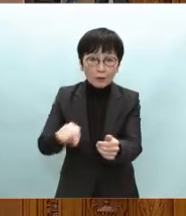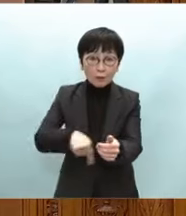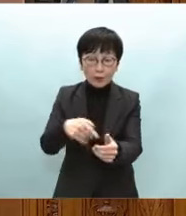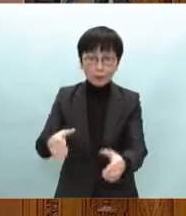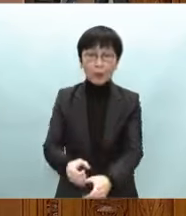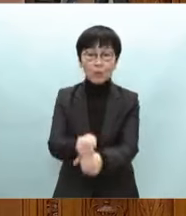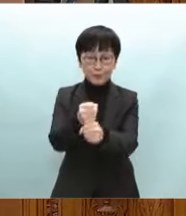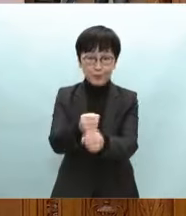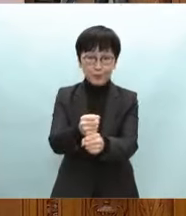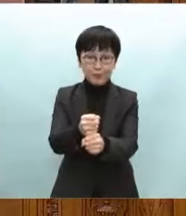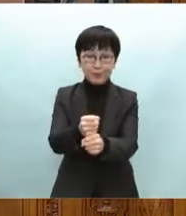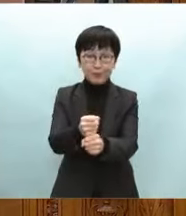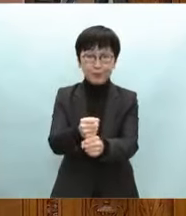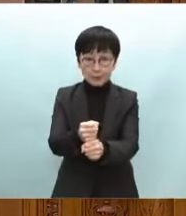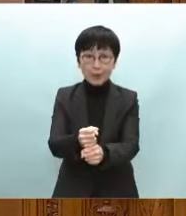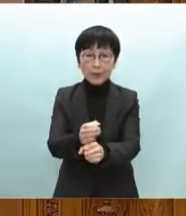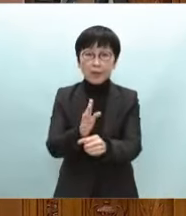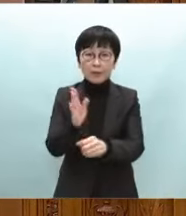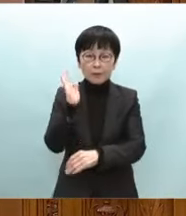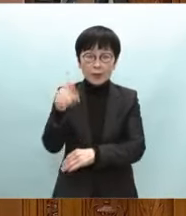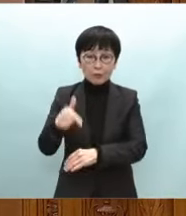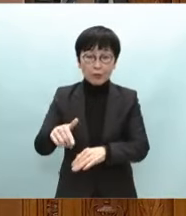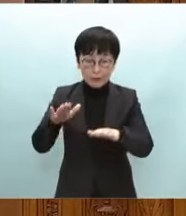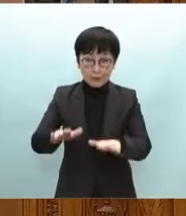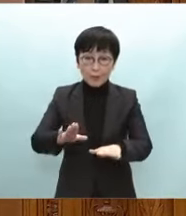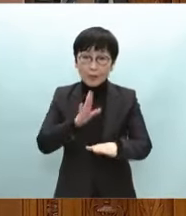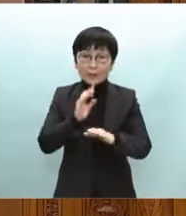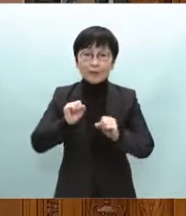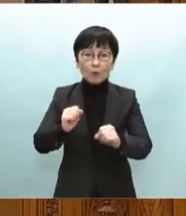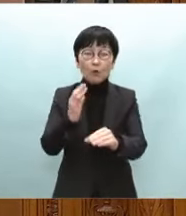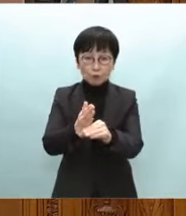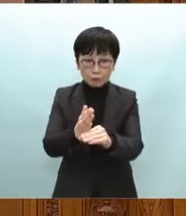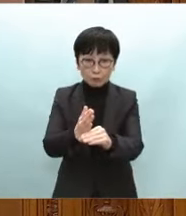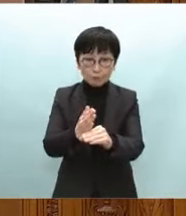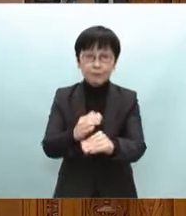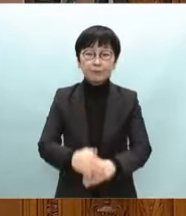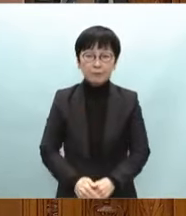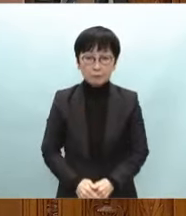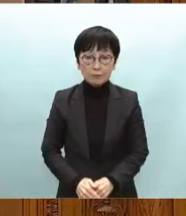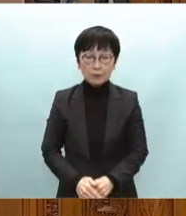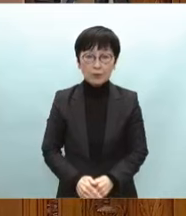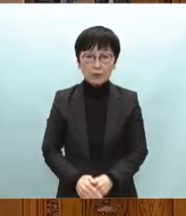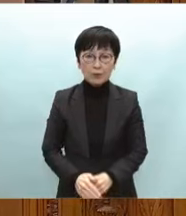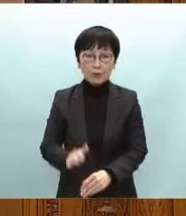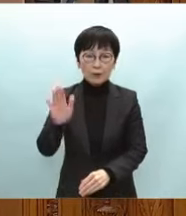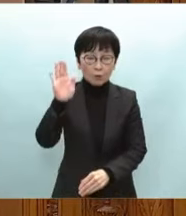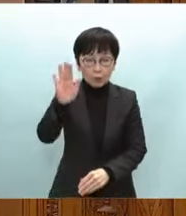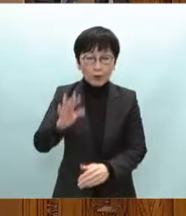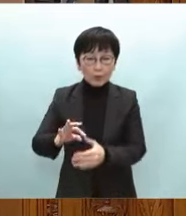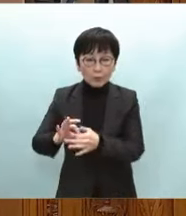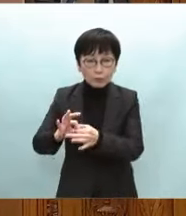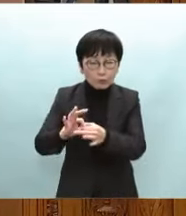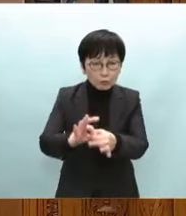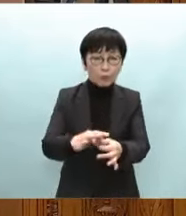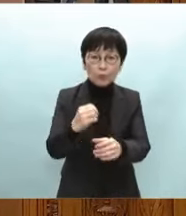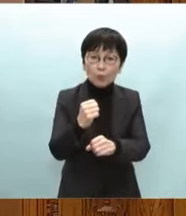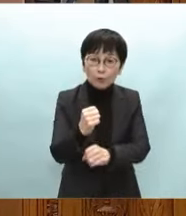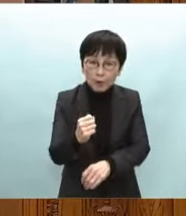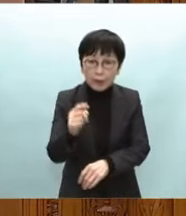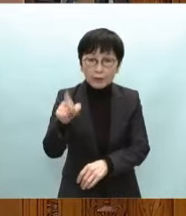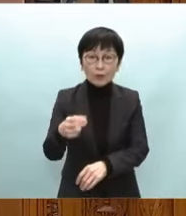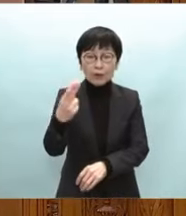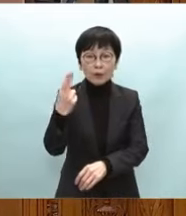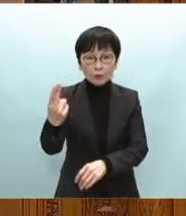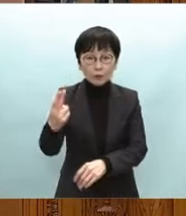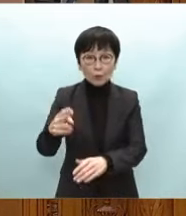を挙げて実行していますその上で息の長い取り組みとなることを踏まえ野党半